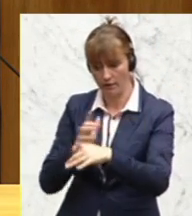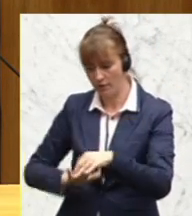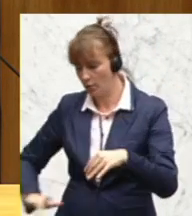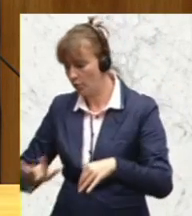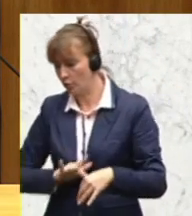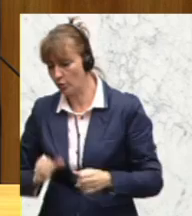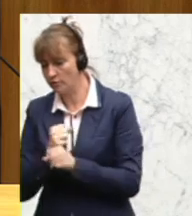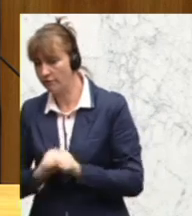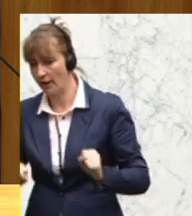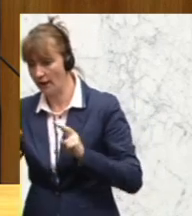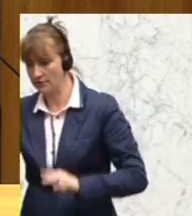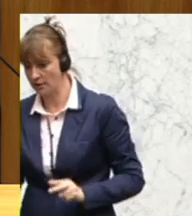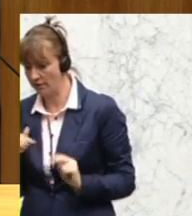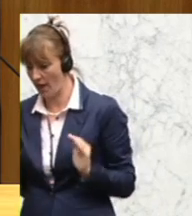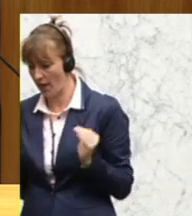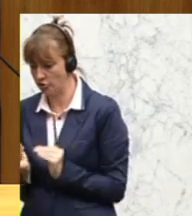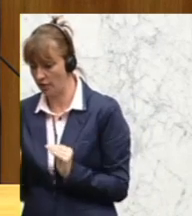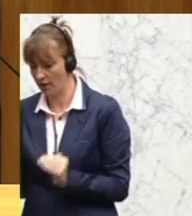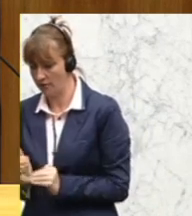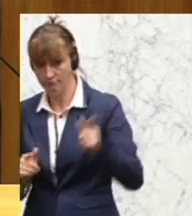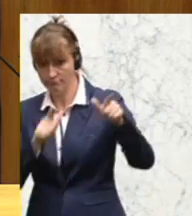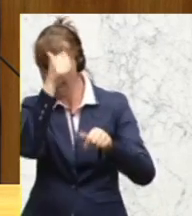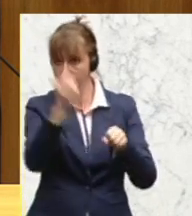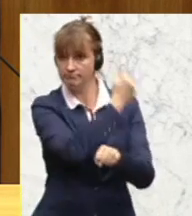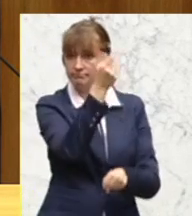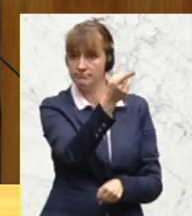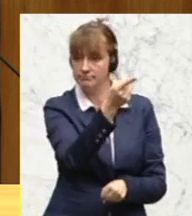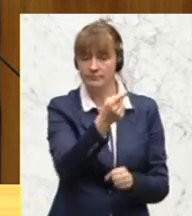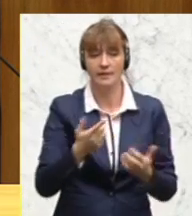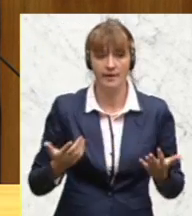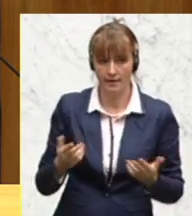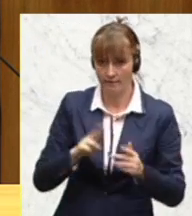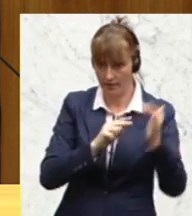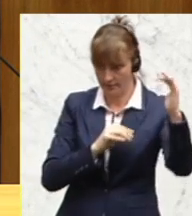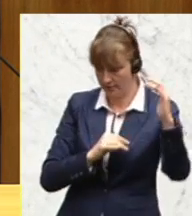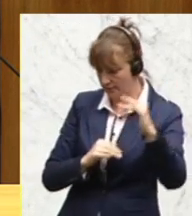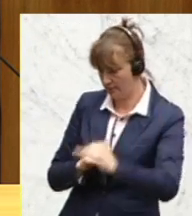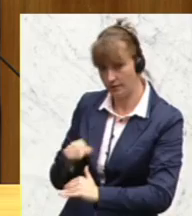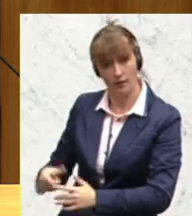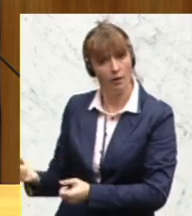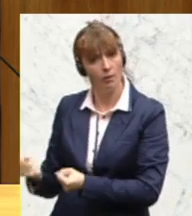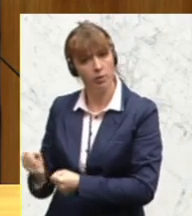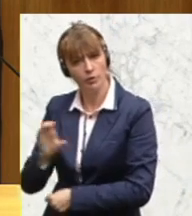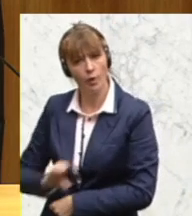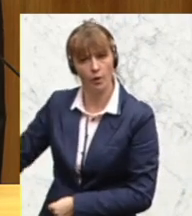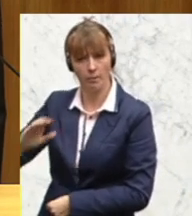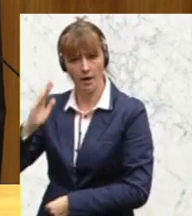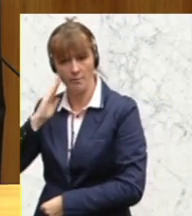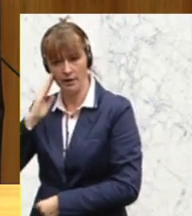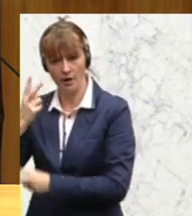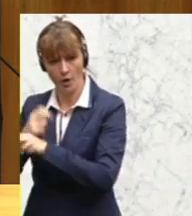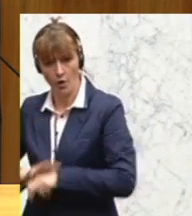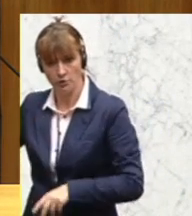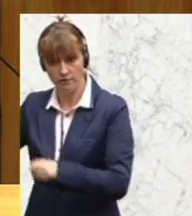und Freiheitsrechte einschränken, dann war er erfolgreich. Wenn es dem Terror gelingt, die Politik in Europa, in Amerika und in